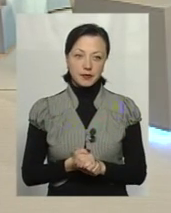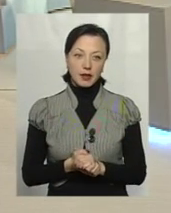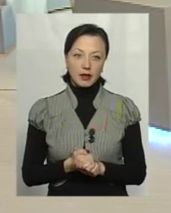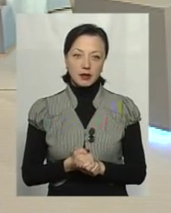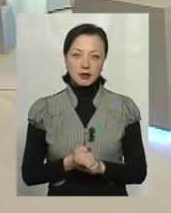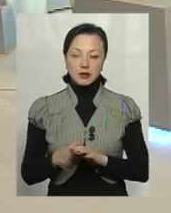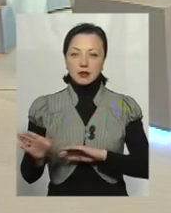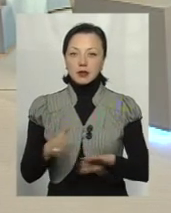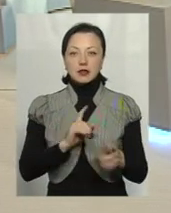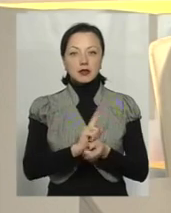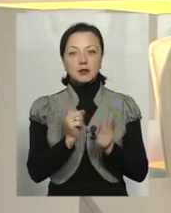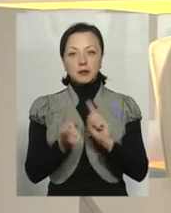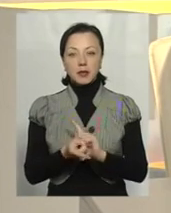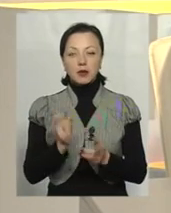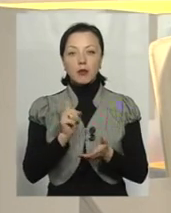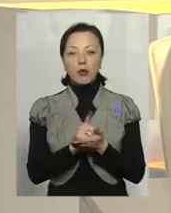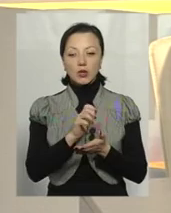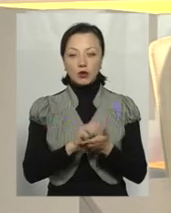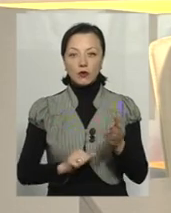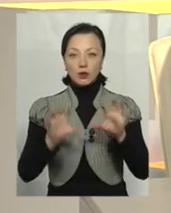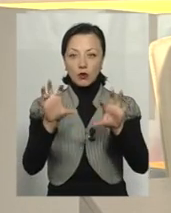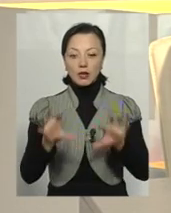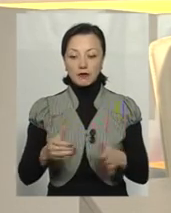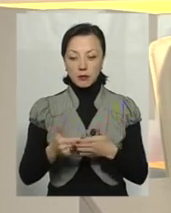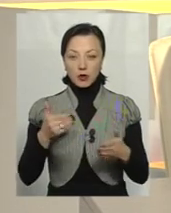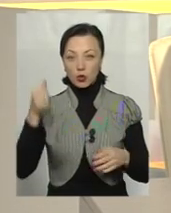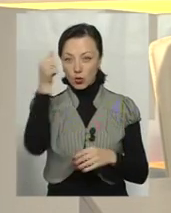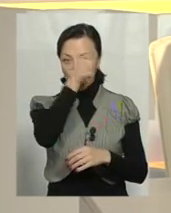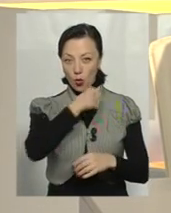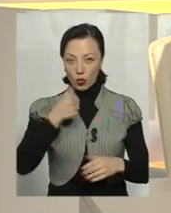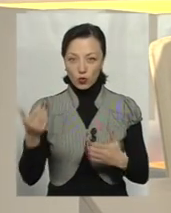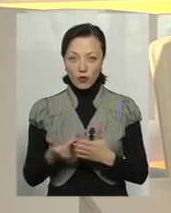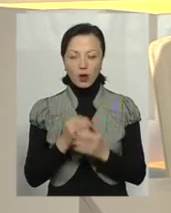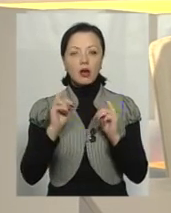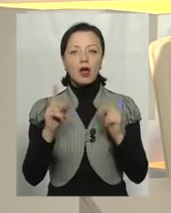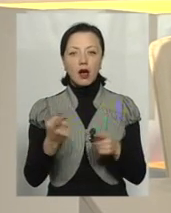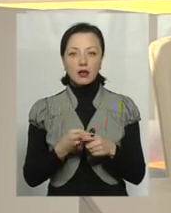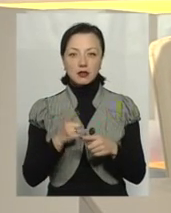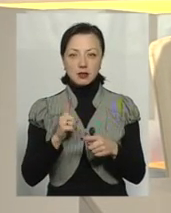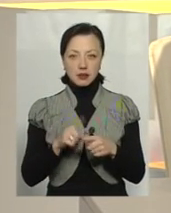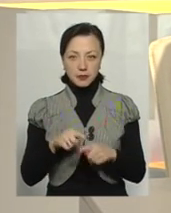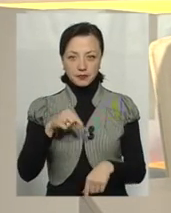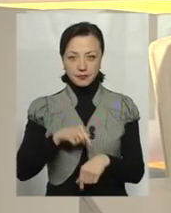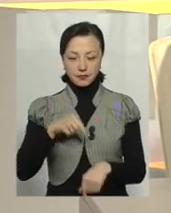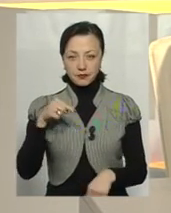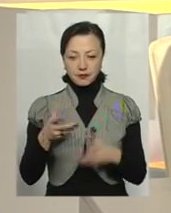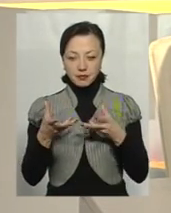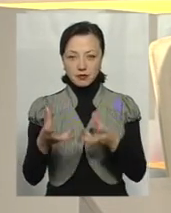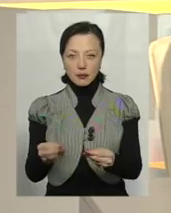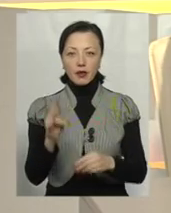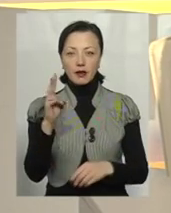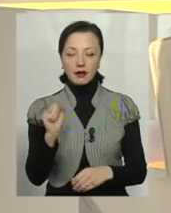податкового законодавства напередодні нового року, як воно відображається на виробництві?